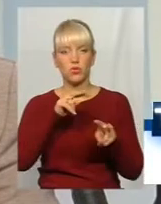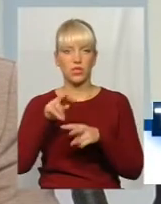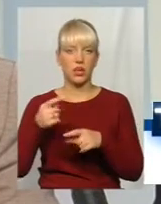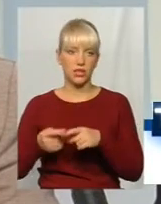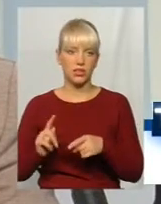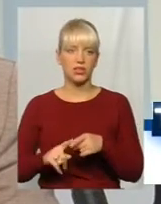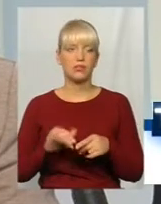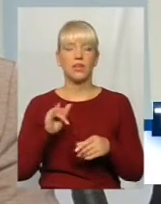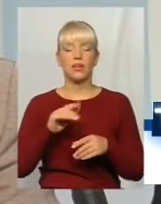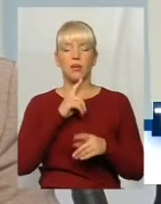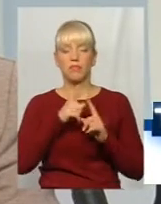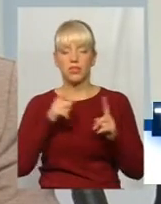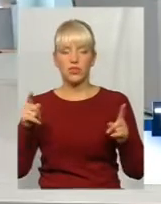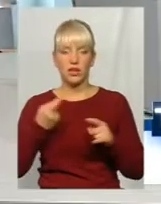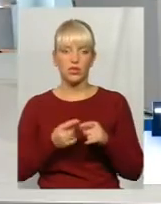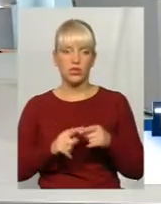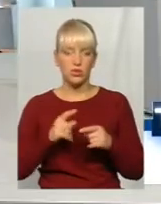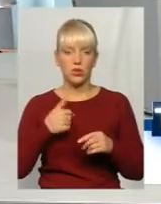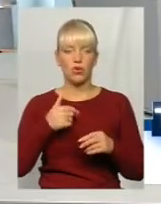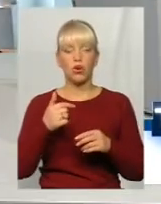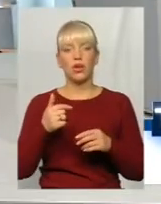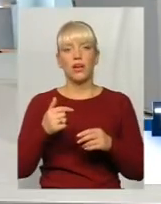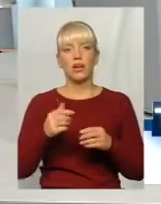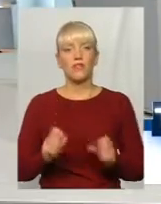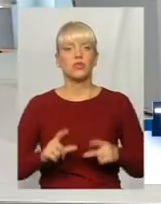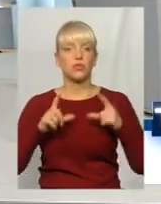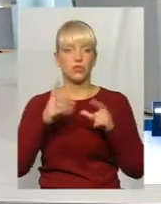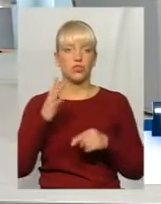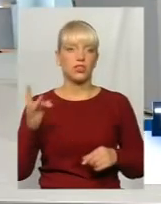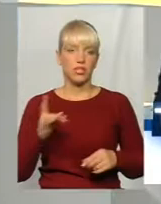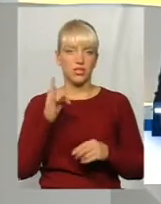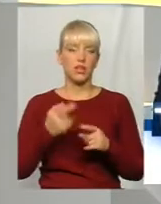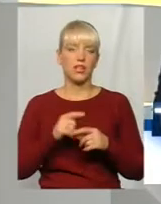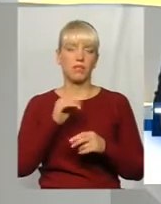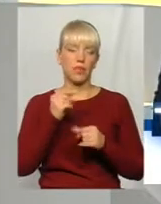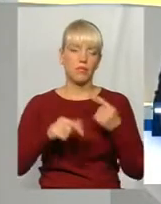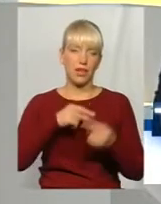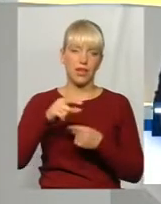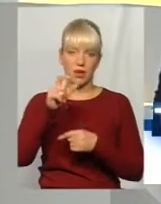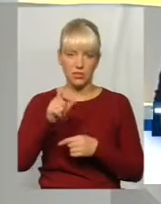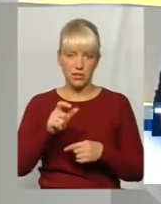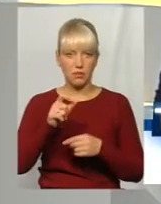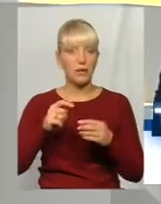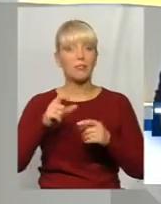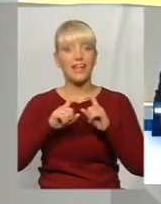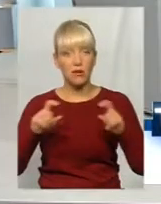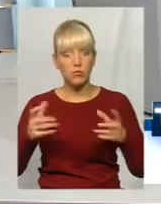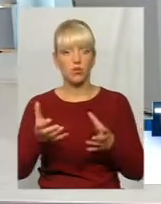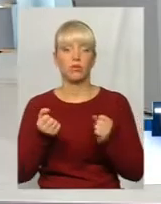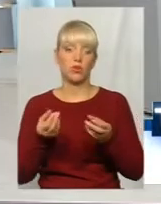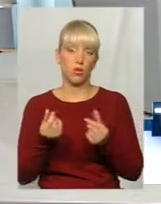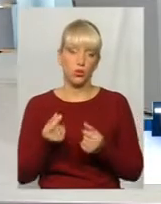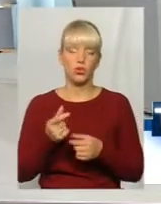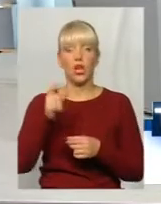рази, тобто підприємство державне отримало гроші, люди отримали конкурентний ринок і всі задоволені, і країна